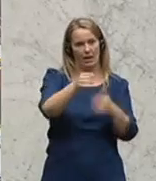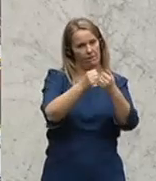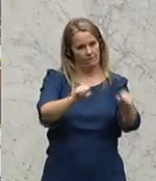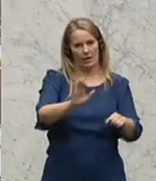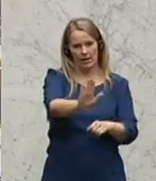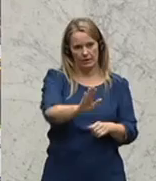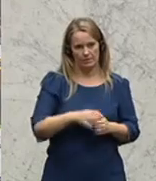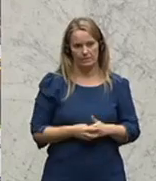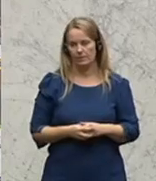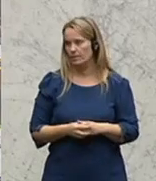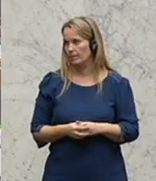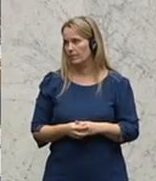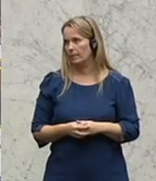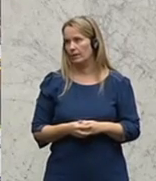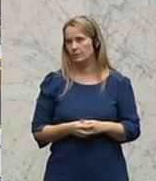Bitteschön.